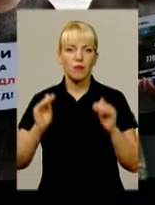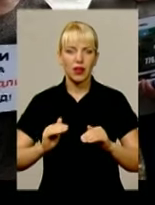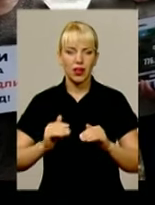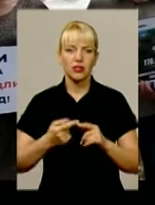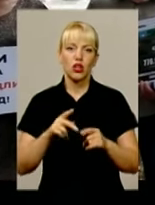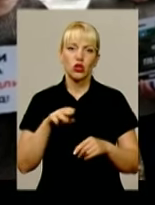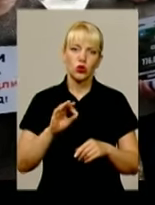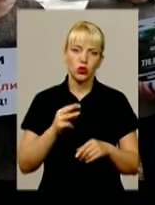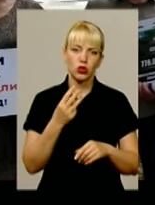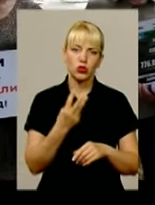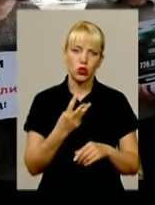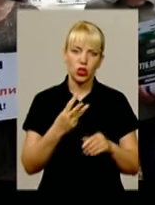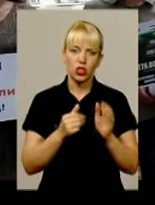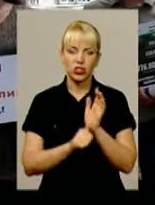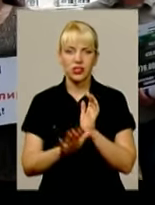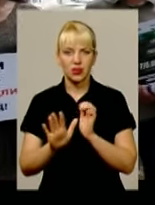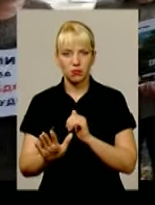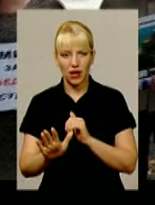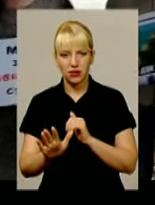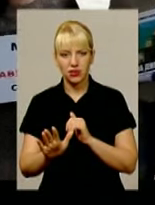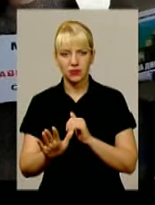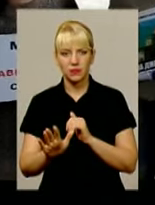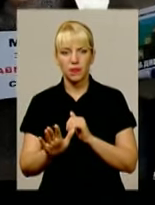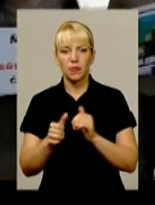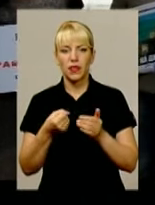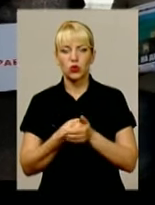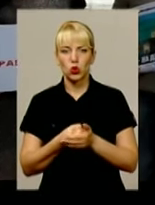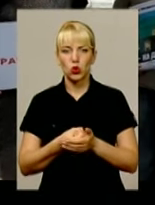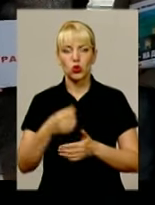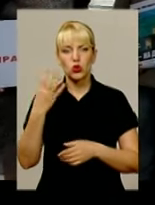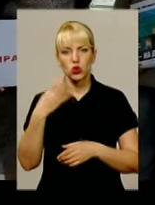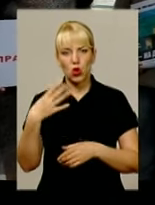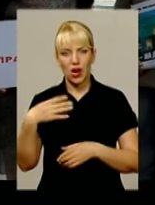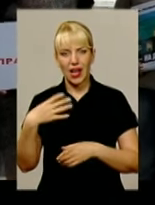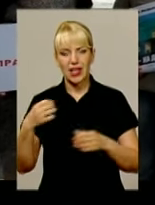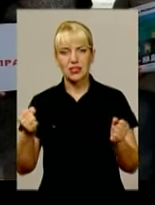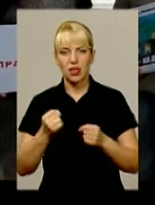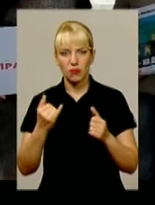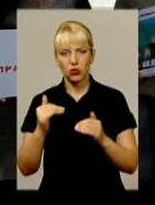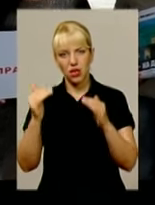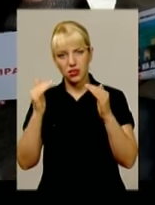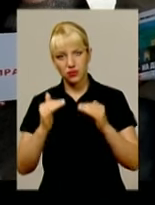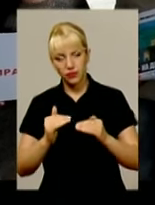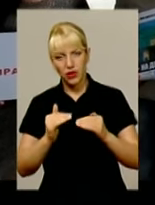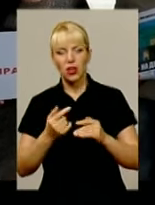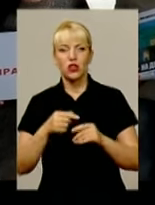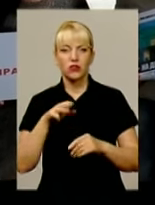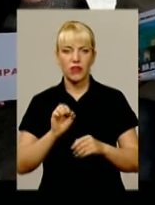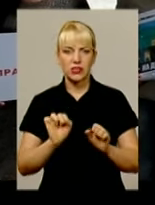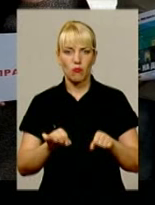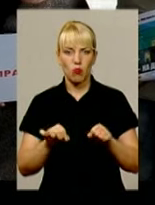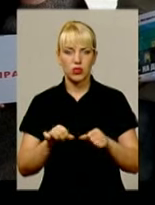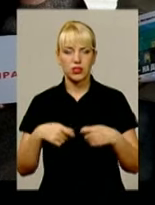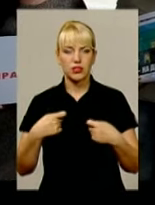,65 на момент взятия кредита, до 40 зимой, зараз немножко опустився, можливостей платити,